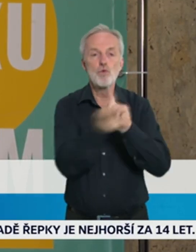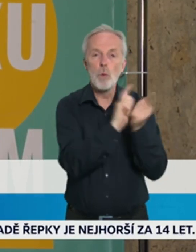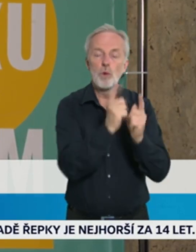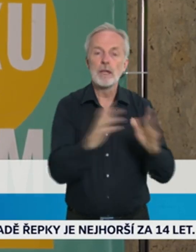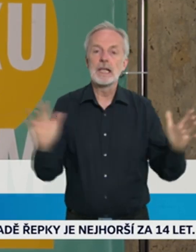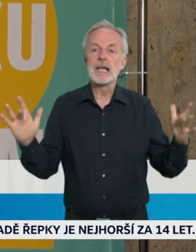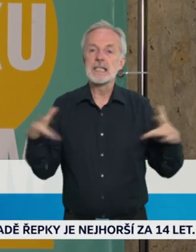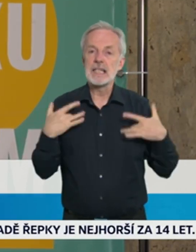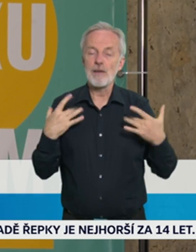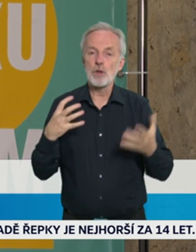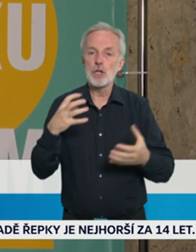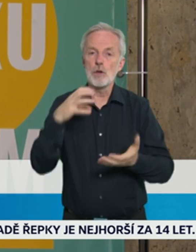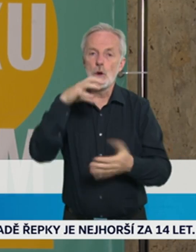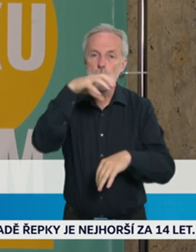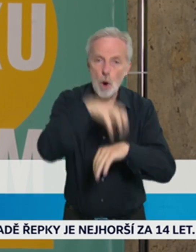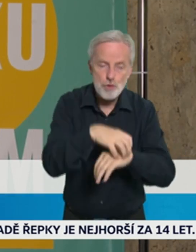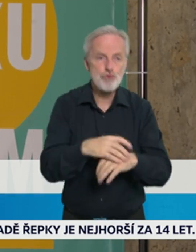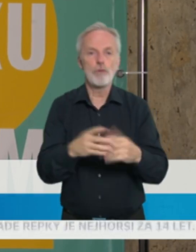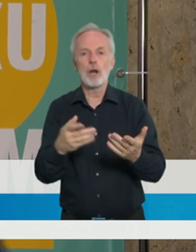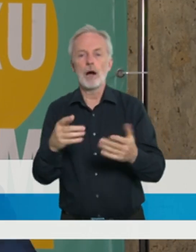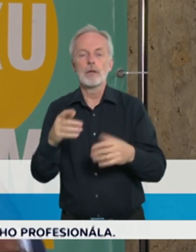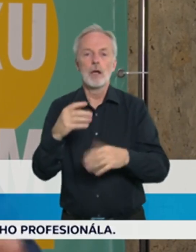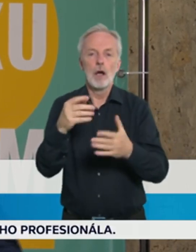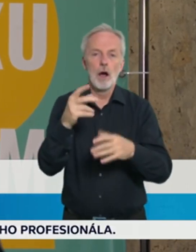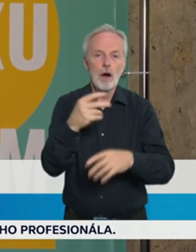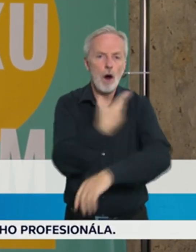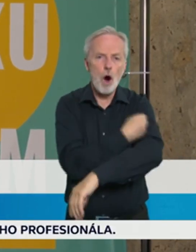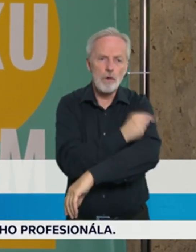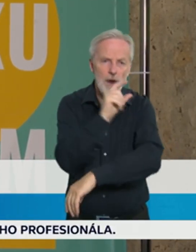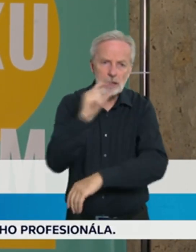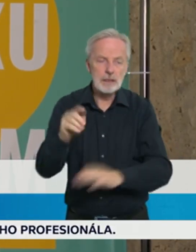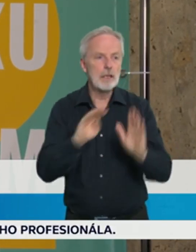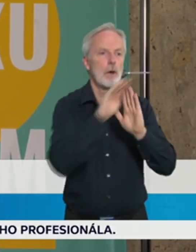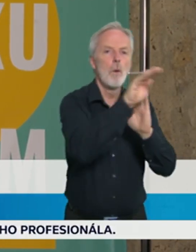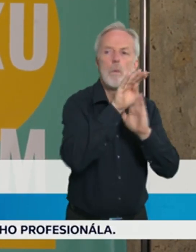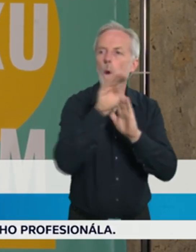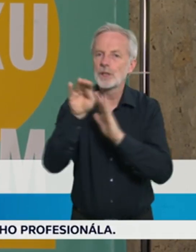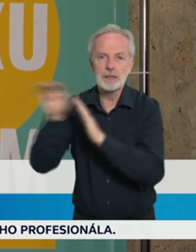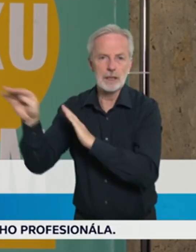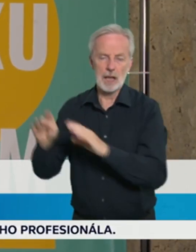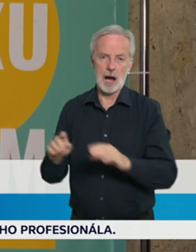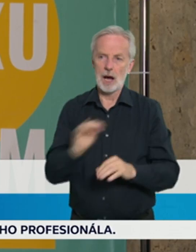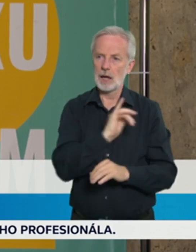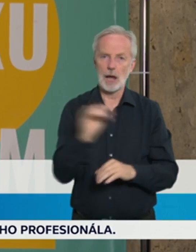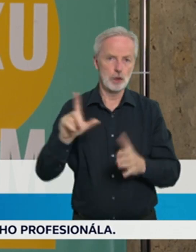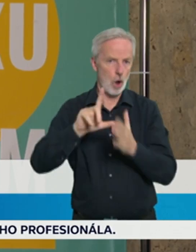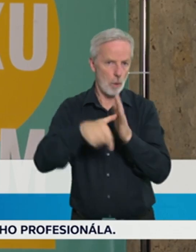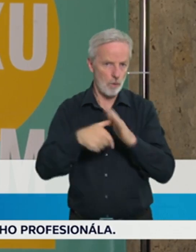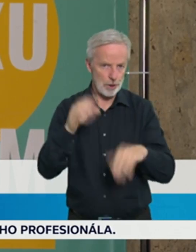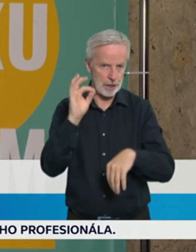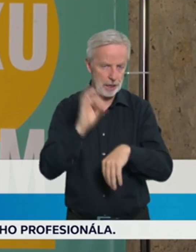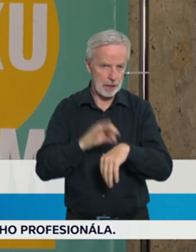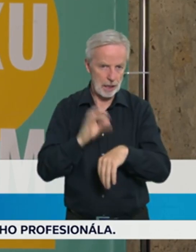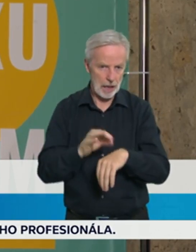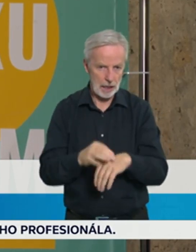firmy Pfizer, která by měla být zavážena do skladu distributora v příštím týdnu a poté v